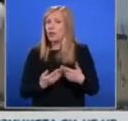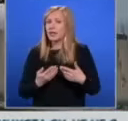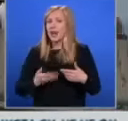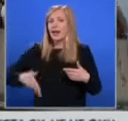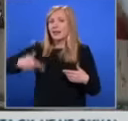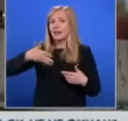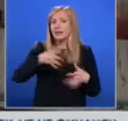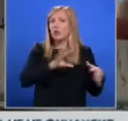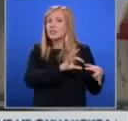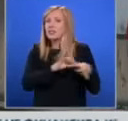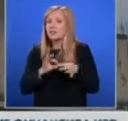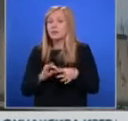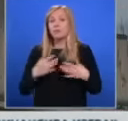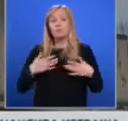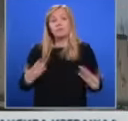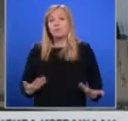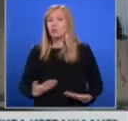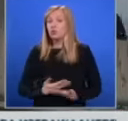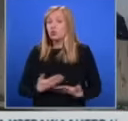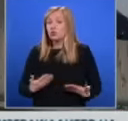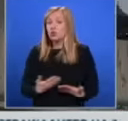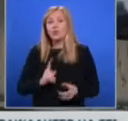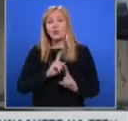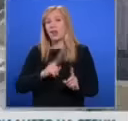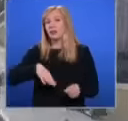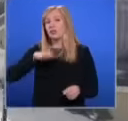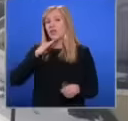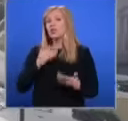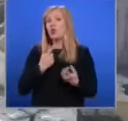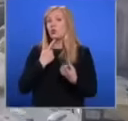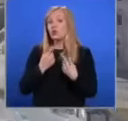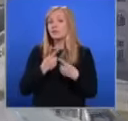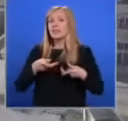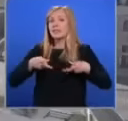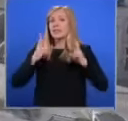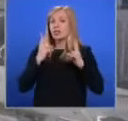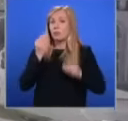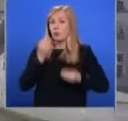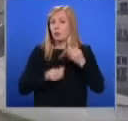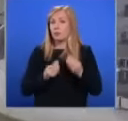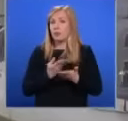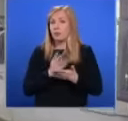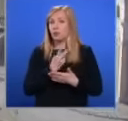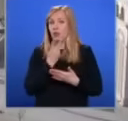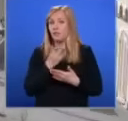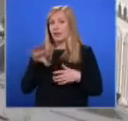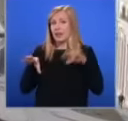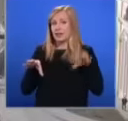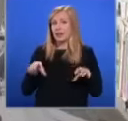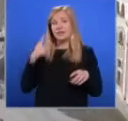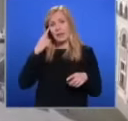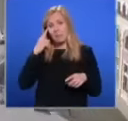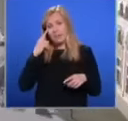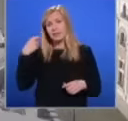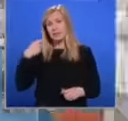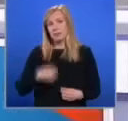свързаност са необходимо, но не достатъчно условия, за да се решат проблемите между двете страни, смята президентът.